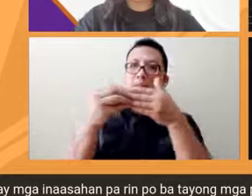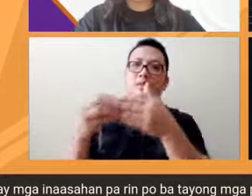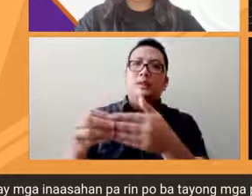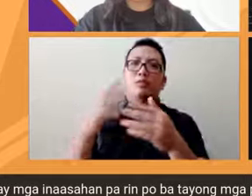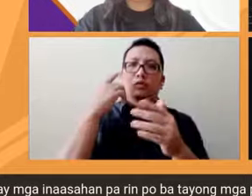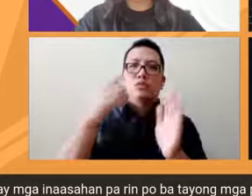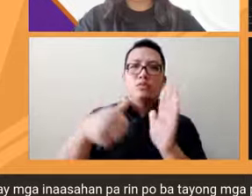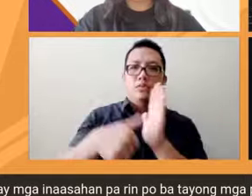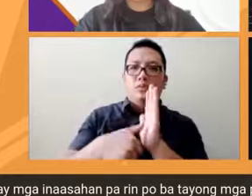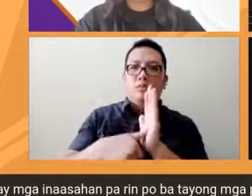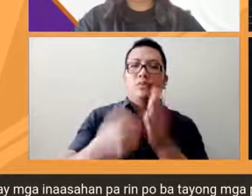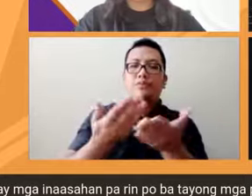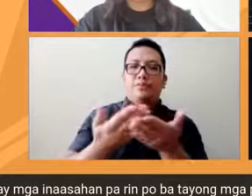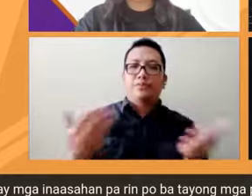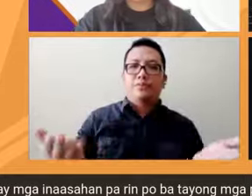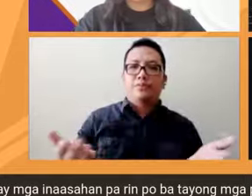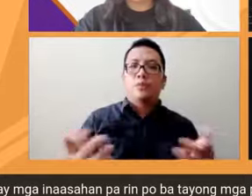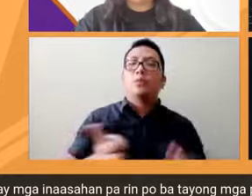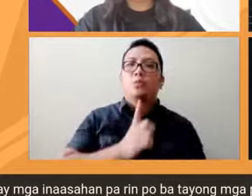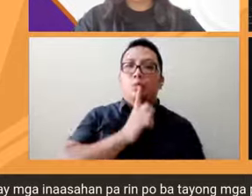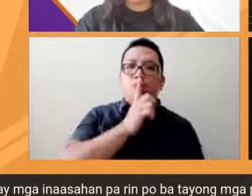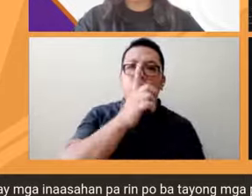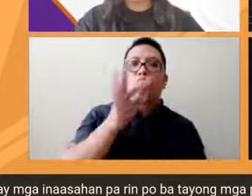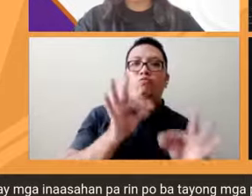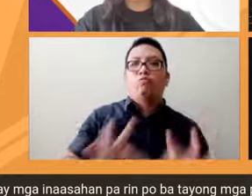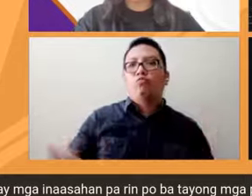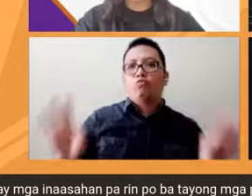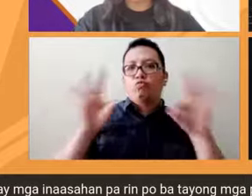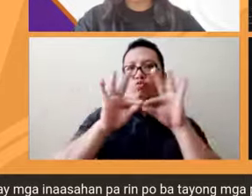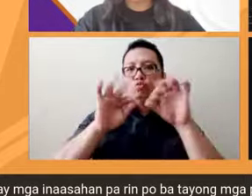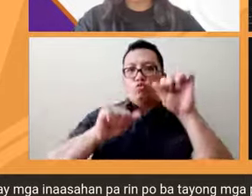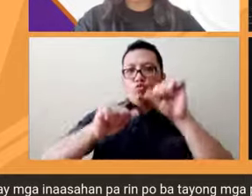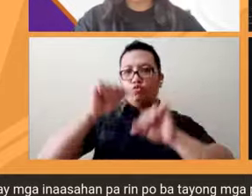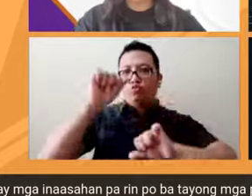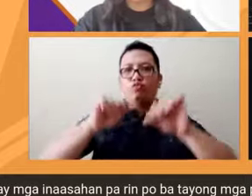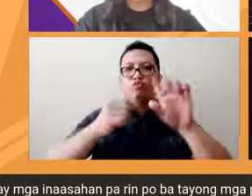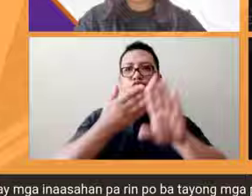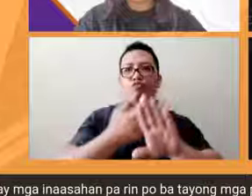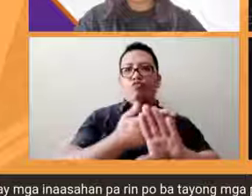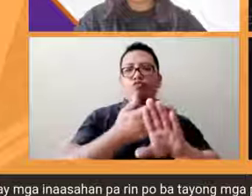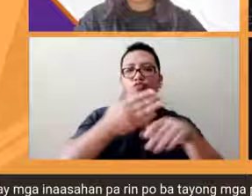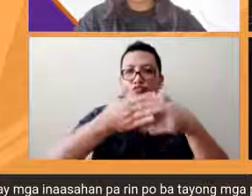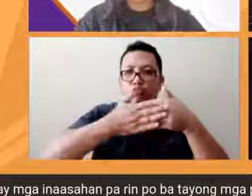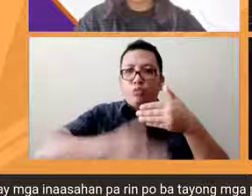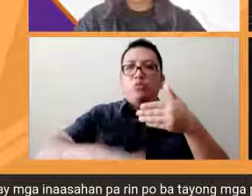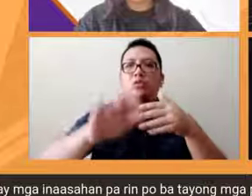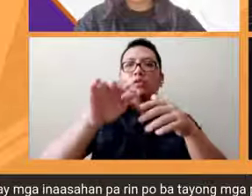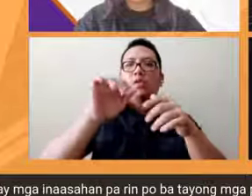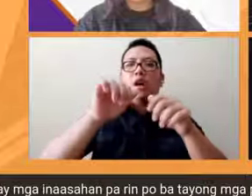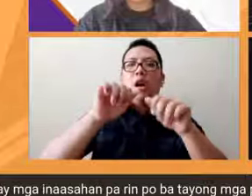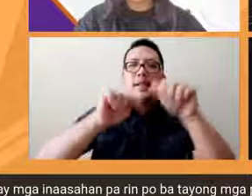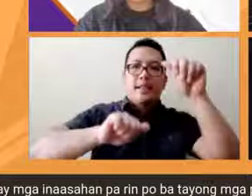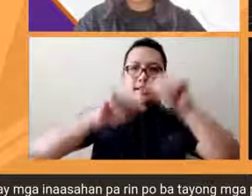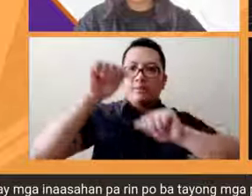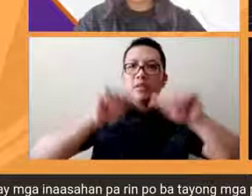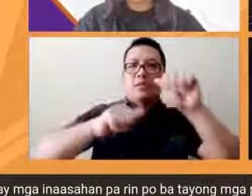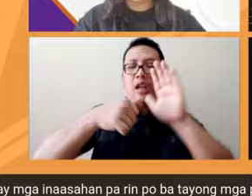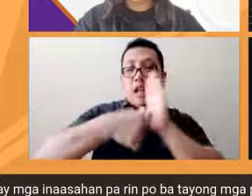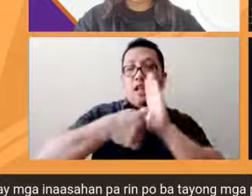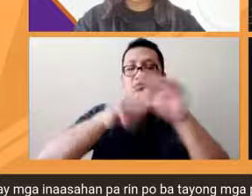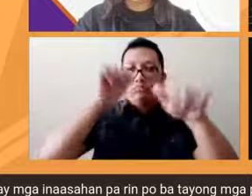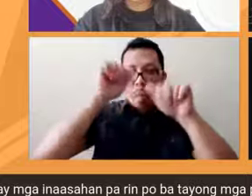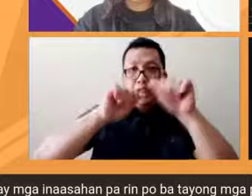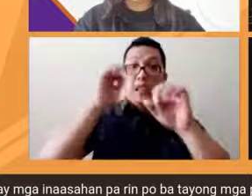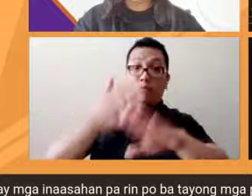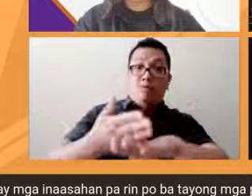kanila definitely napaka importante yung assessment post election assessment kasi doon natin malalaman kung nag improve ba kasi